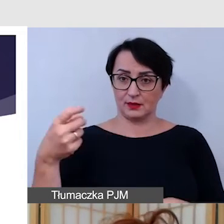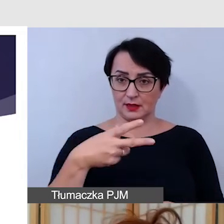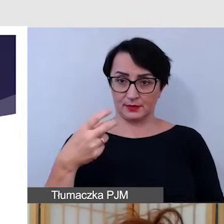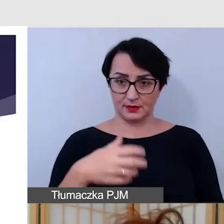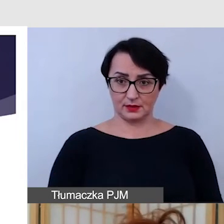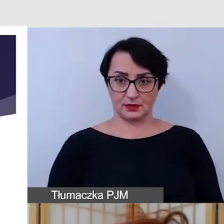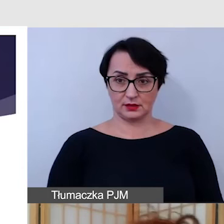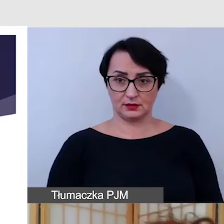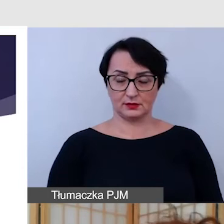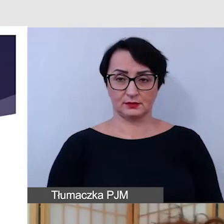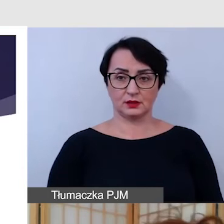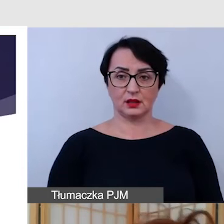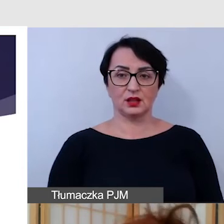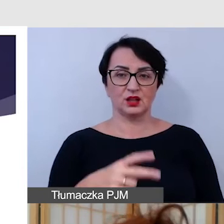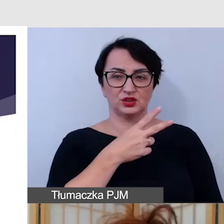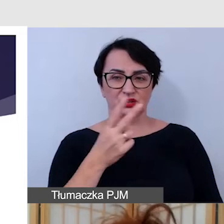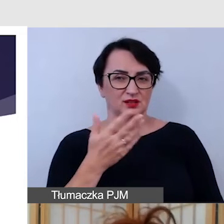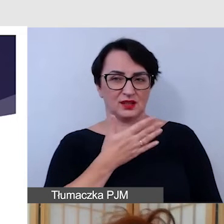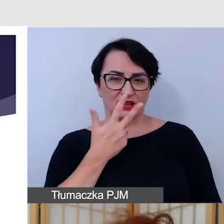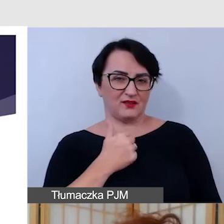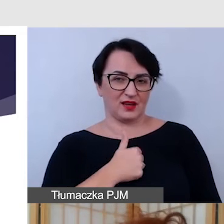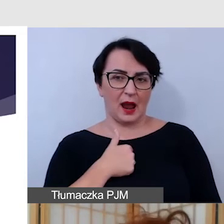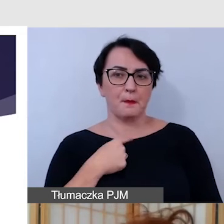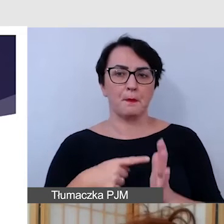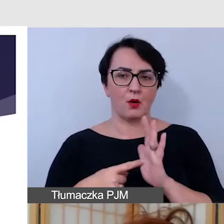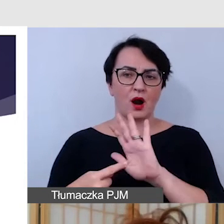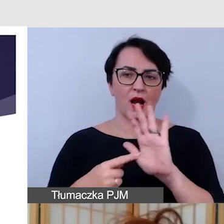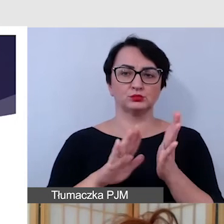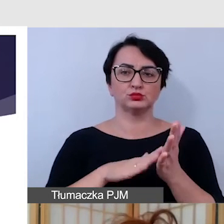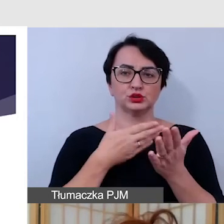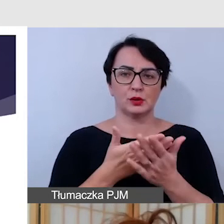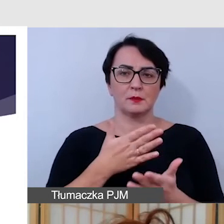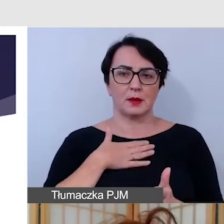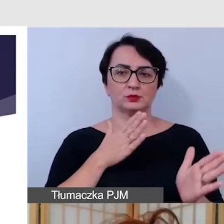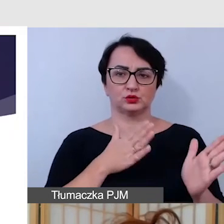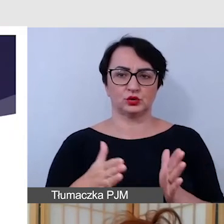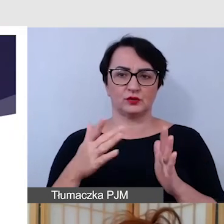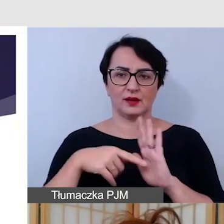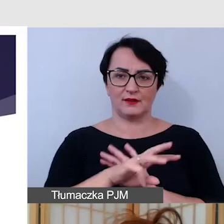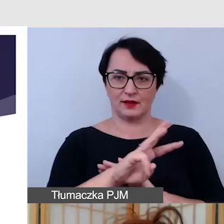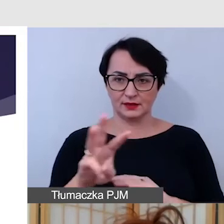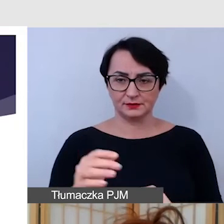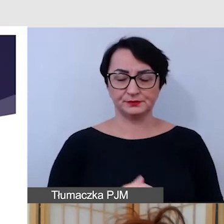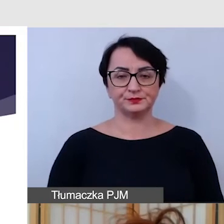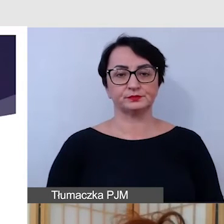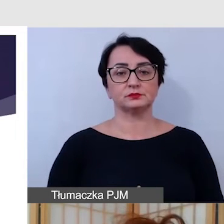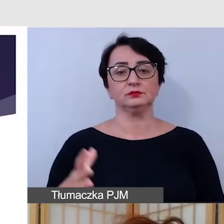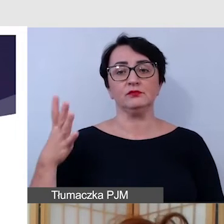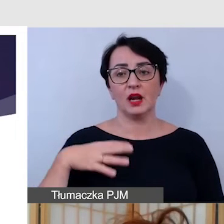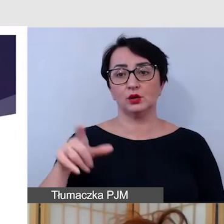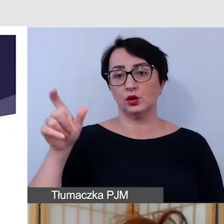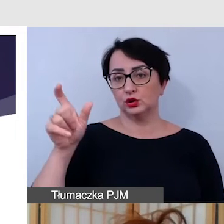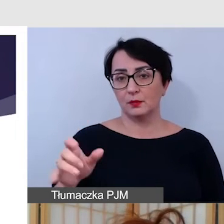które są niejednokrotnie nieczytelne i pokażę taki przykład, który dla Państwa przygotowałam, to warto, żeby osoba prowadząca